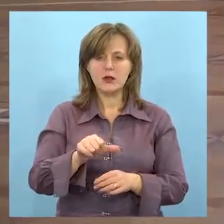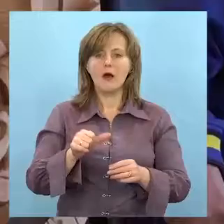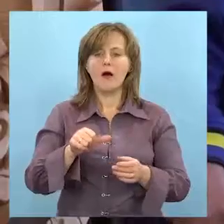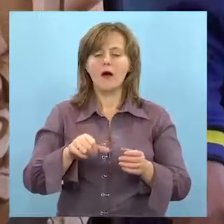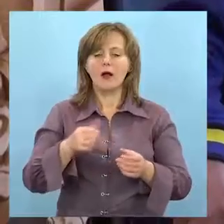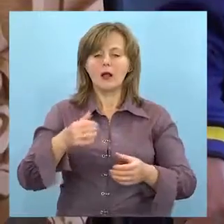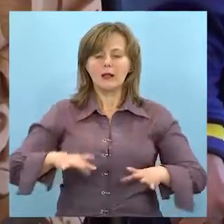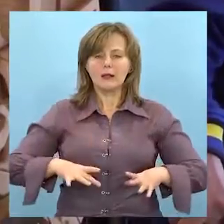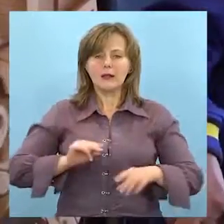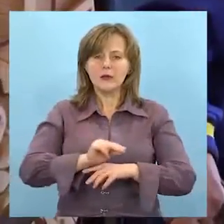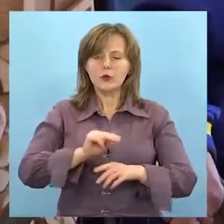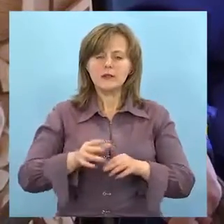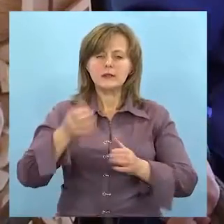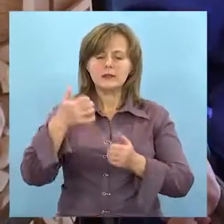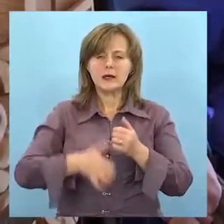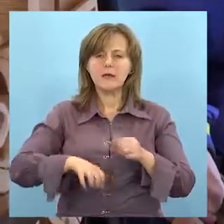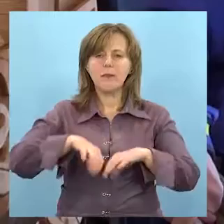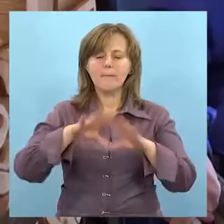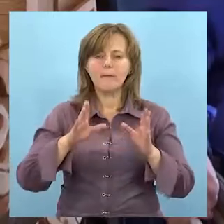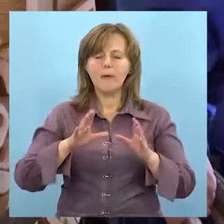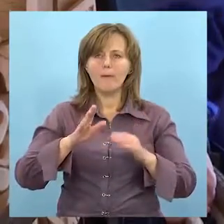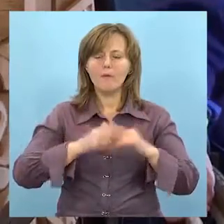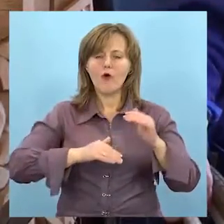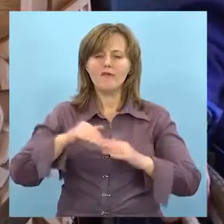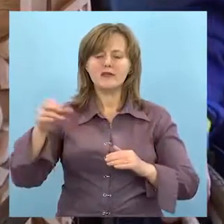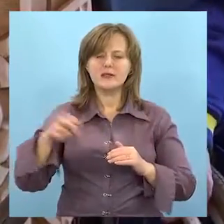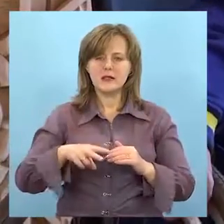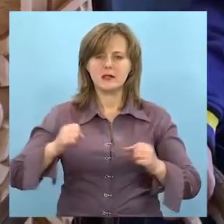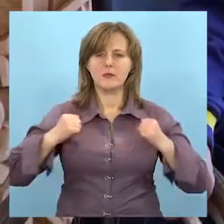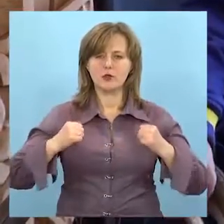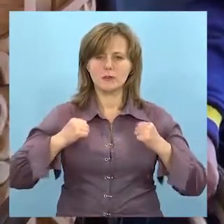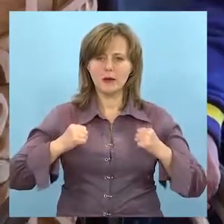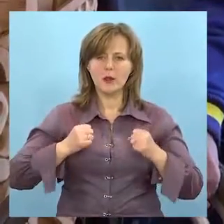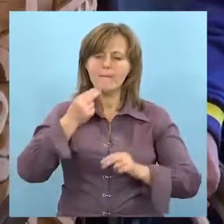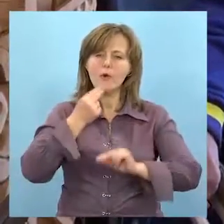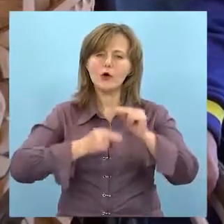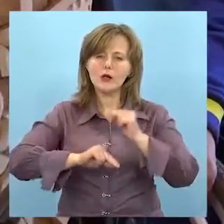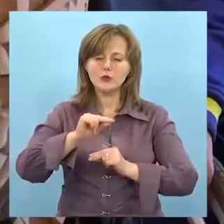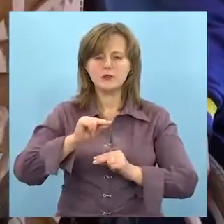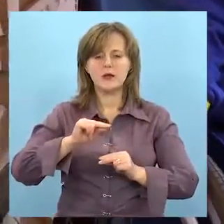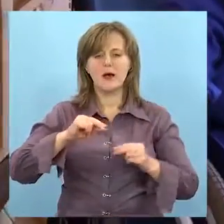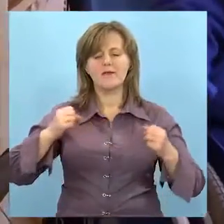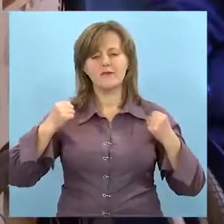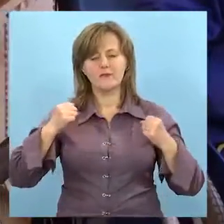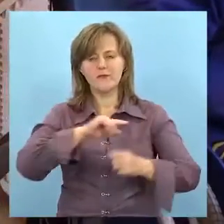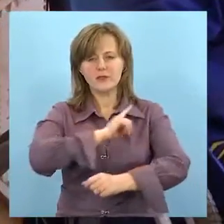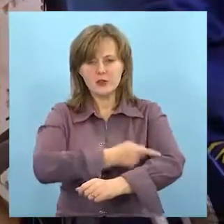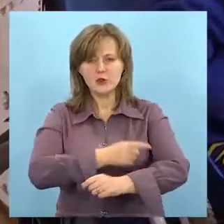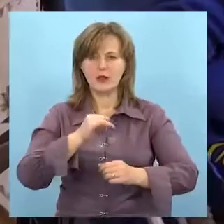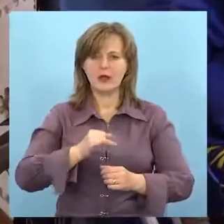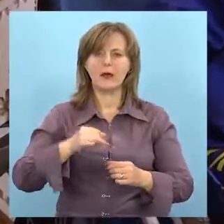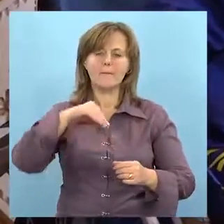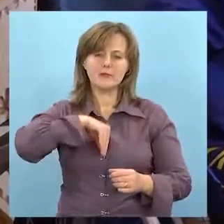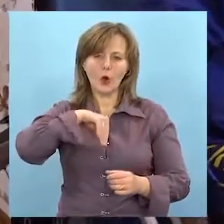на тиждень відбуваються тренування з командою серед професійних спортсменів. Боча має багато позитивних переваг. Покращується фізичний та